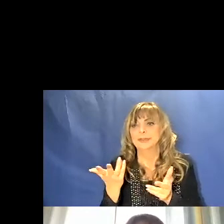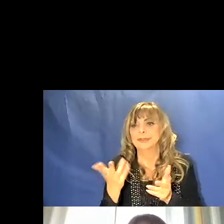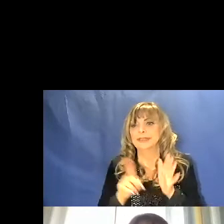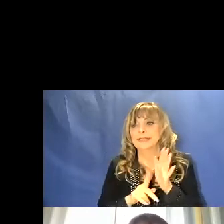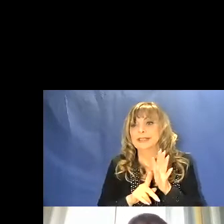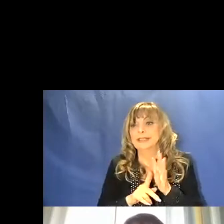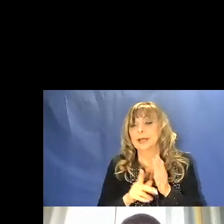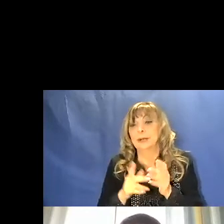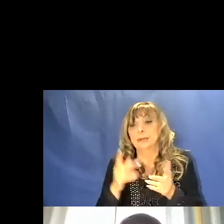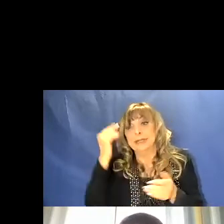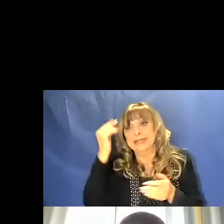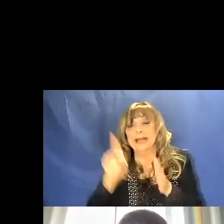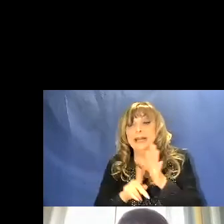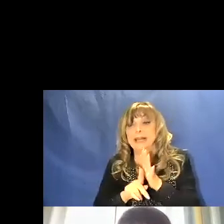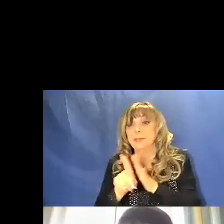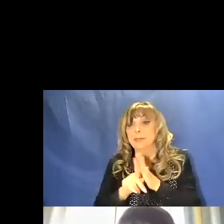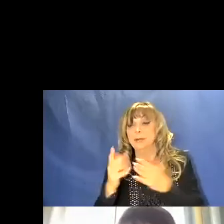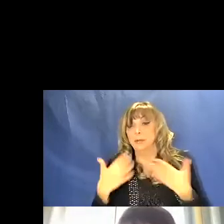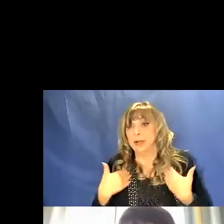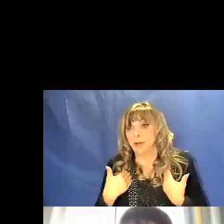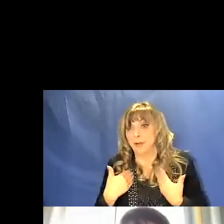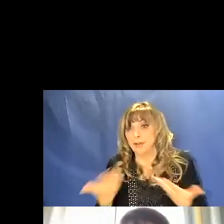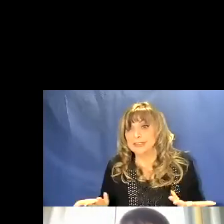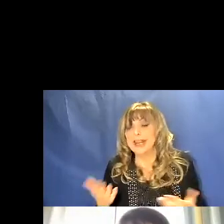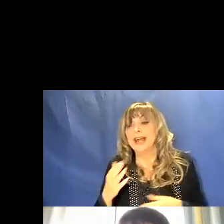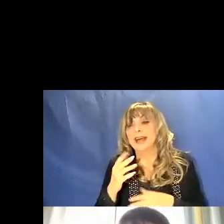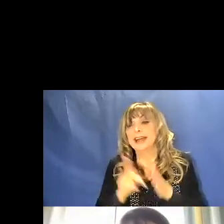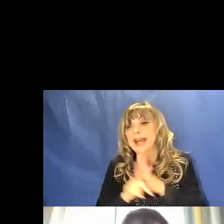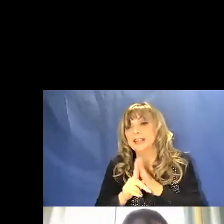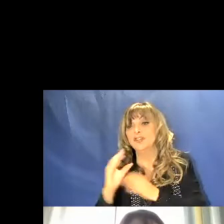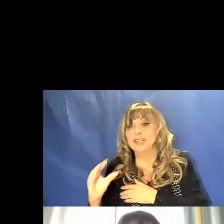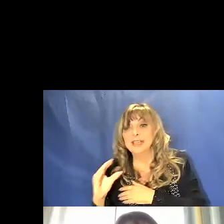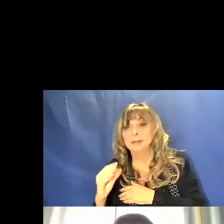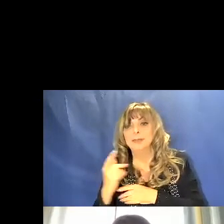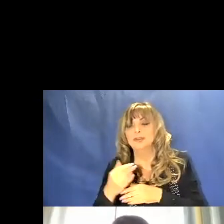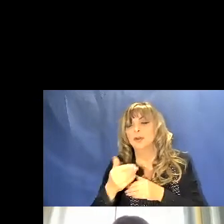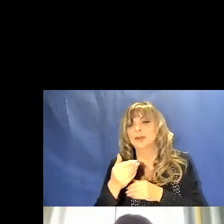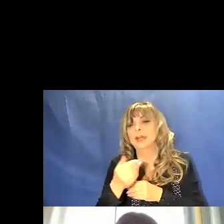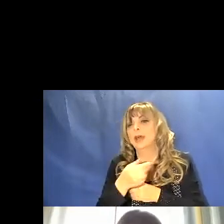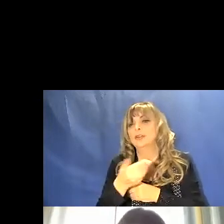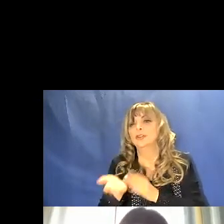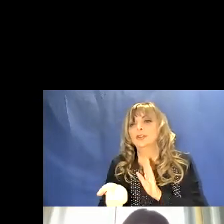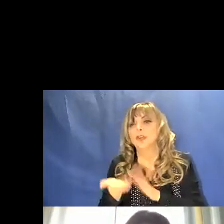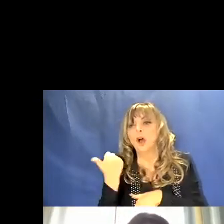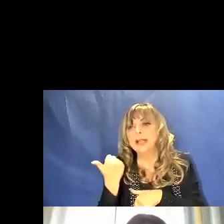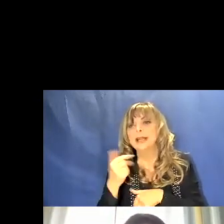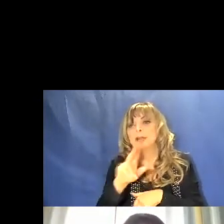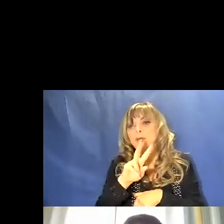centigradi, bisogna semplicemente sottrarre a questi 30.273.